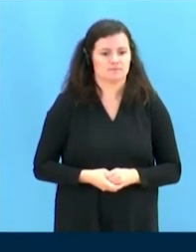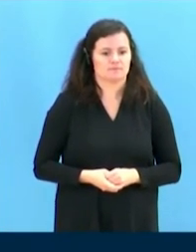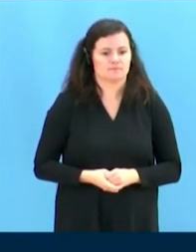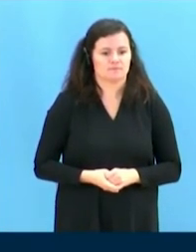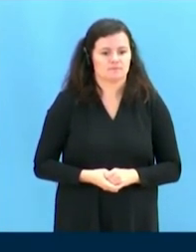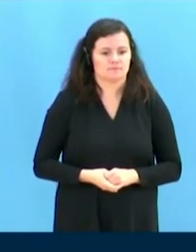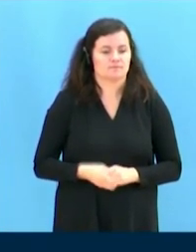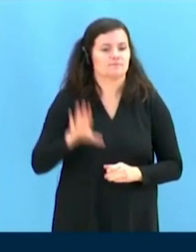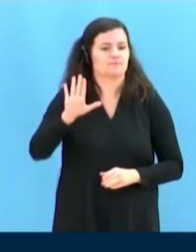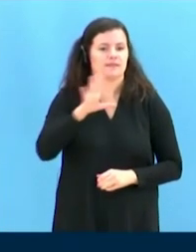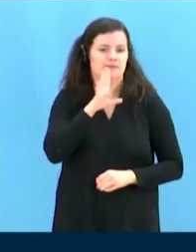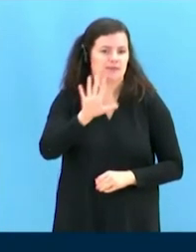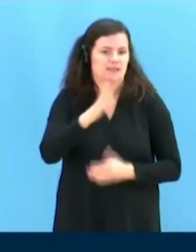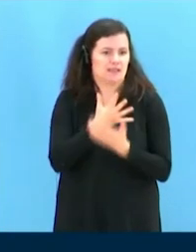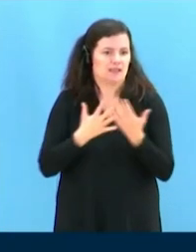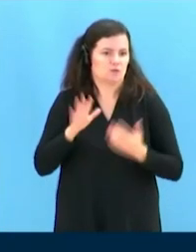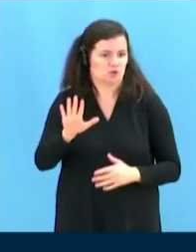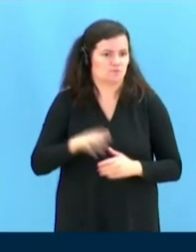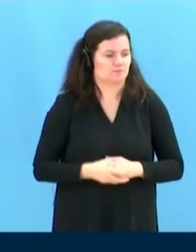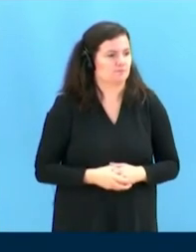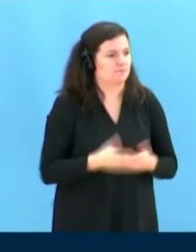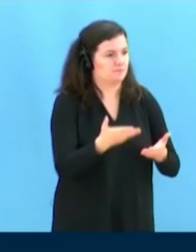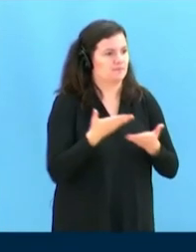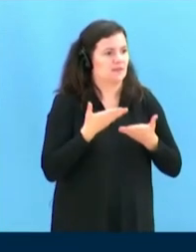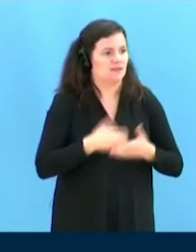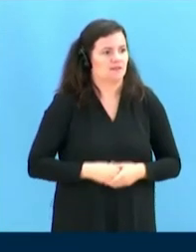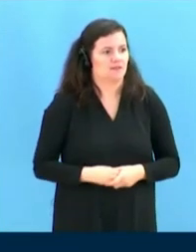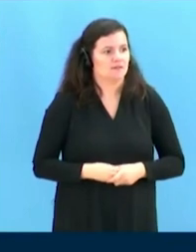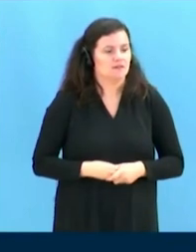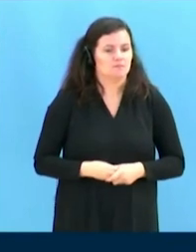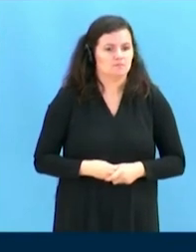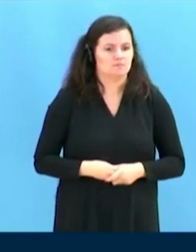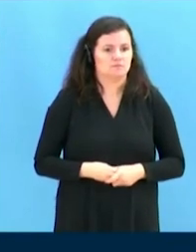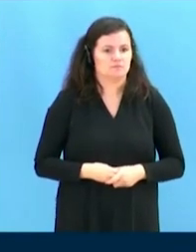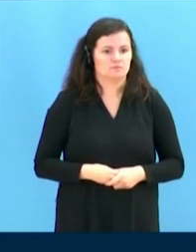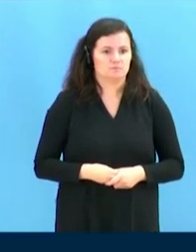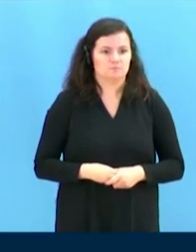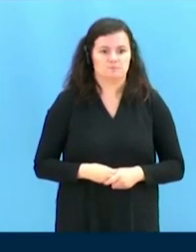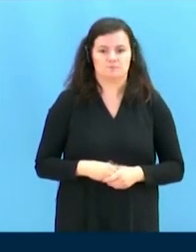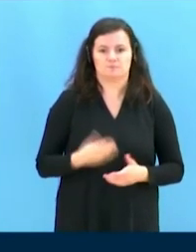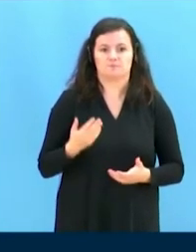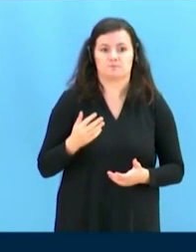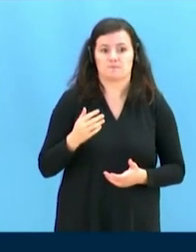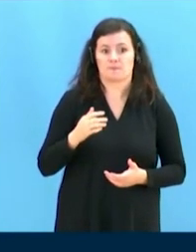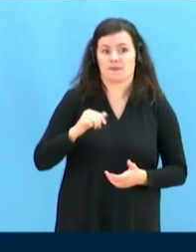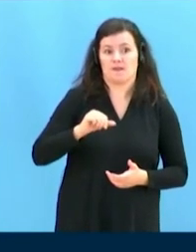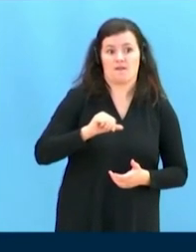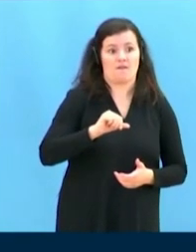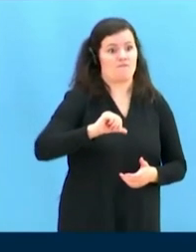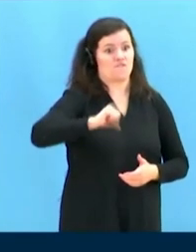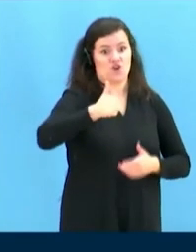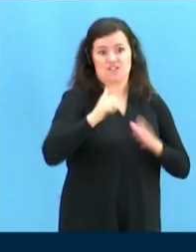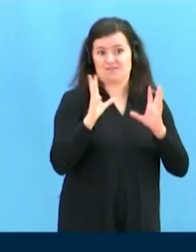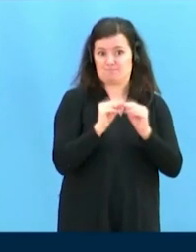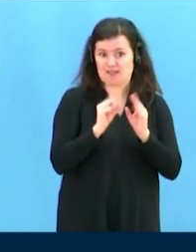Monsieur le Président, comme il a été précisé lors de la première session, l'atelier d'experts travaillant sur les moyens possibles de renforcer la participation des